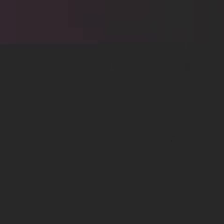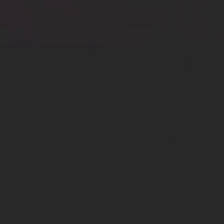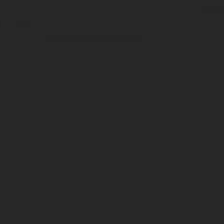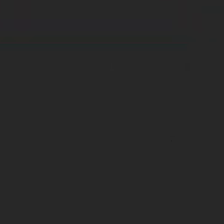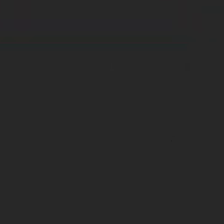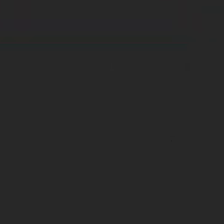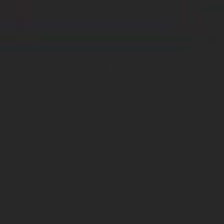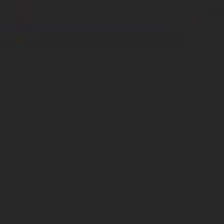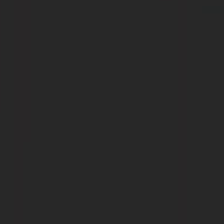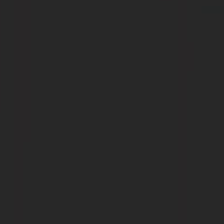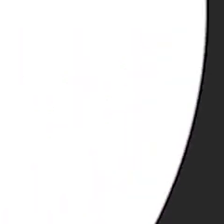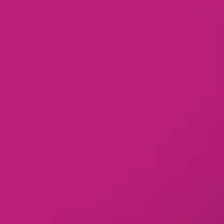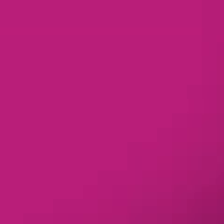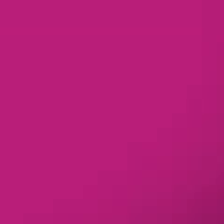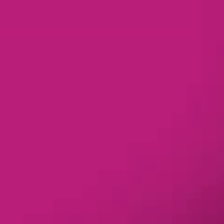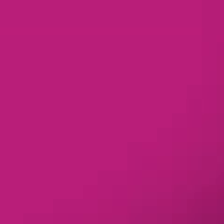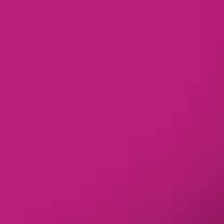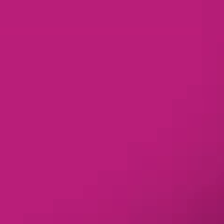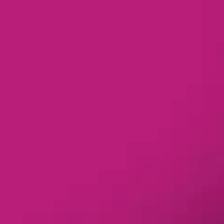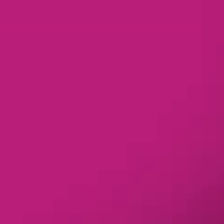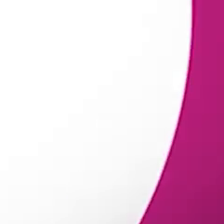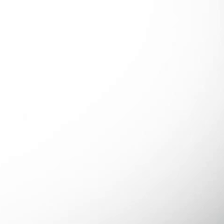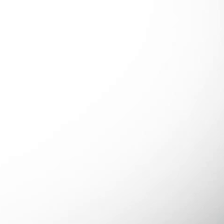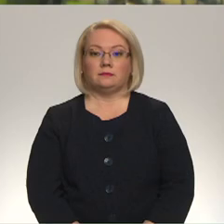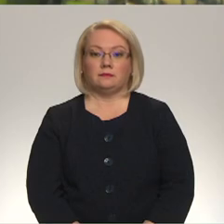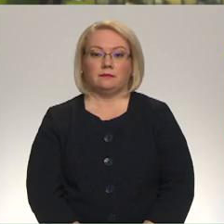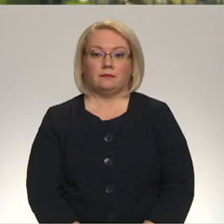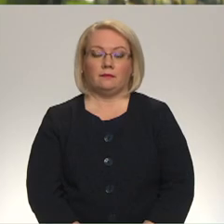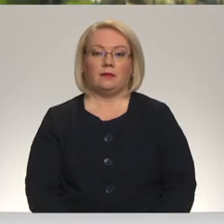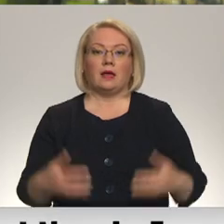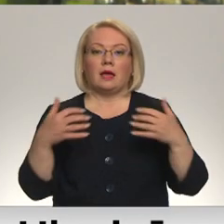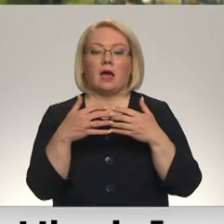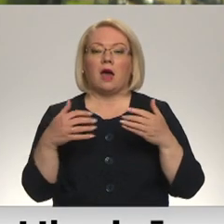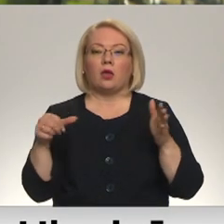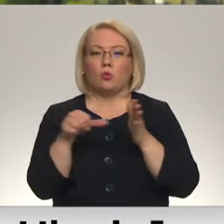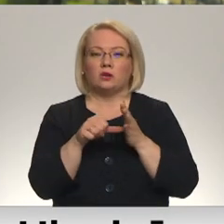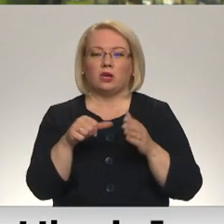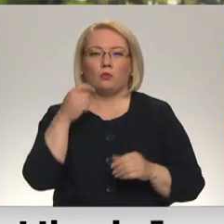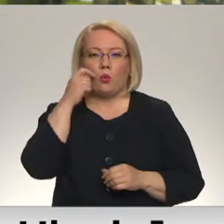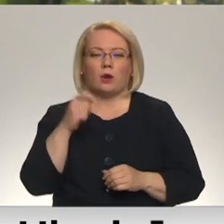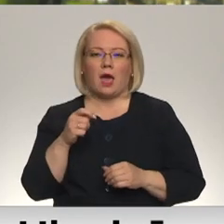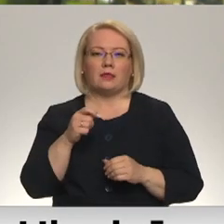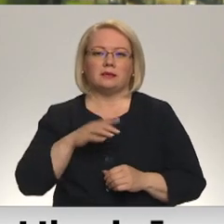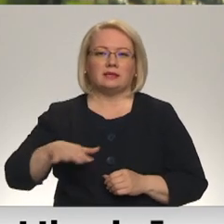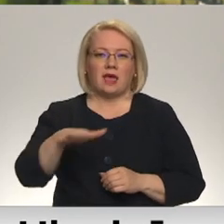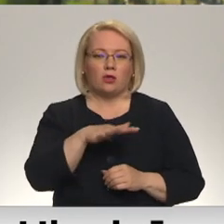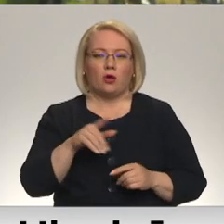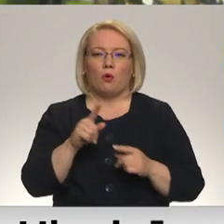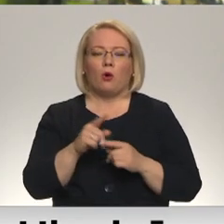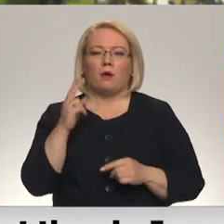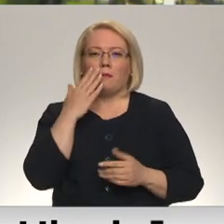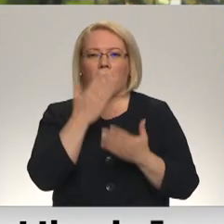Re, visi ēters ir te! Kara noziegumus Ukraiņas teritorijām, par kuriem liecina